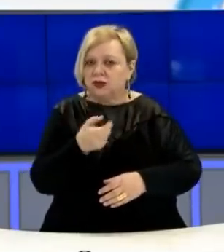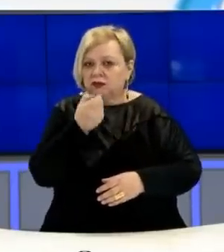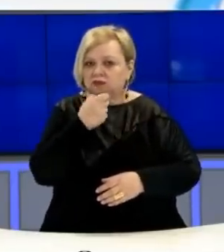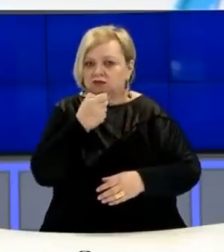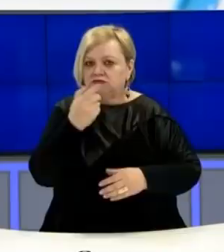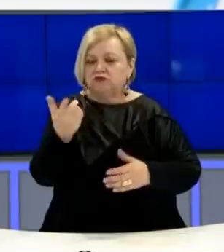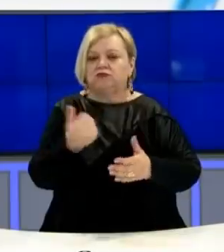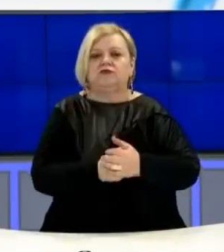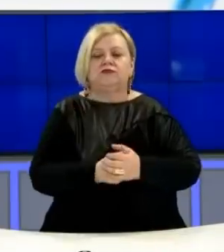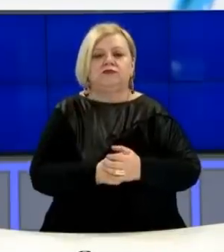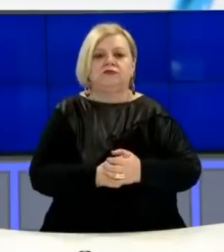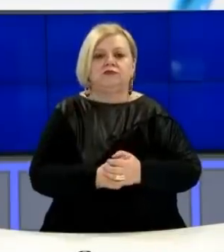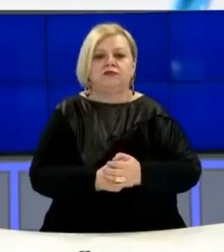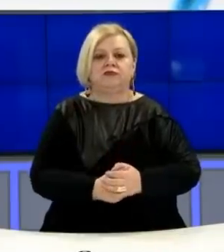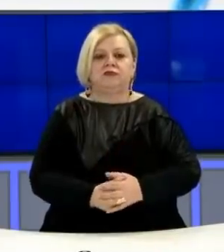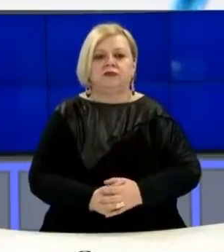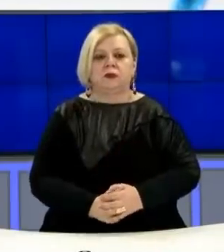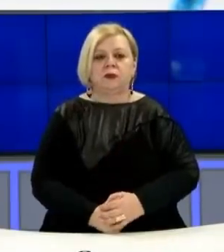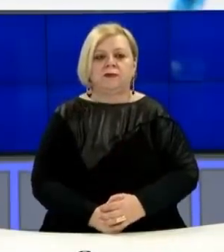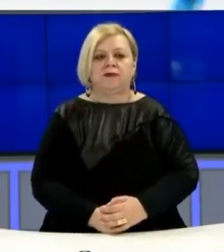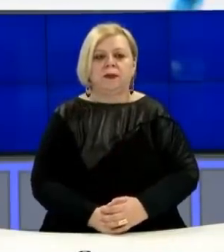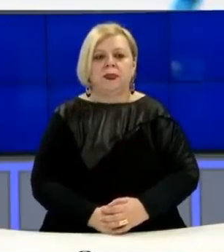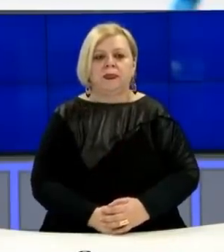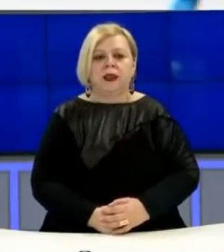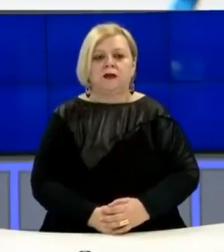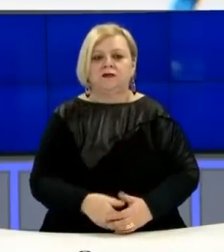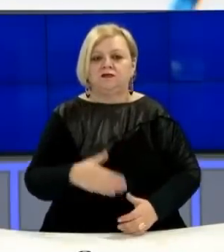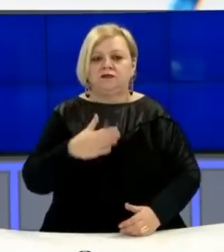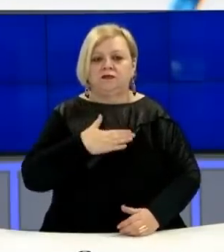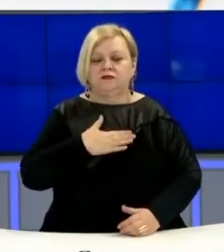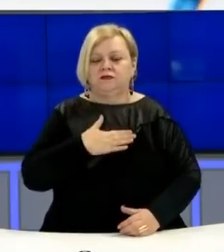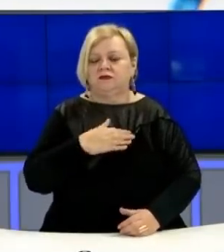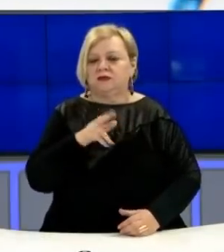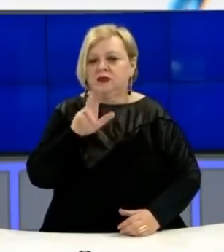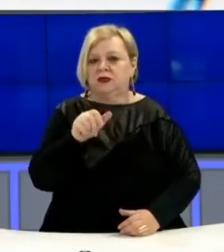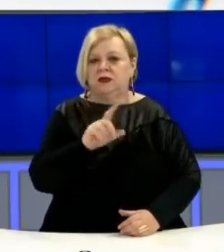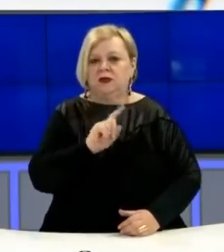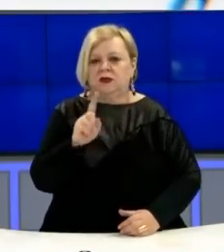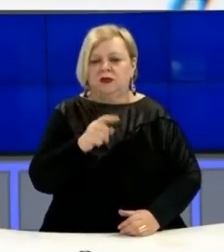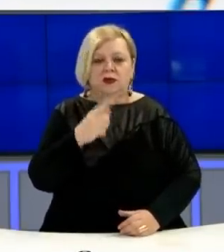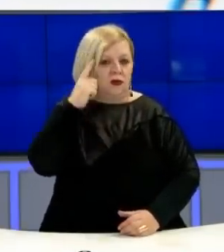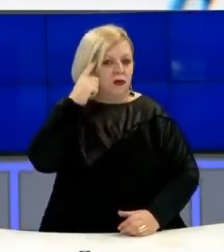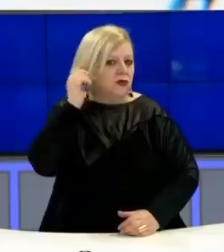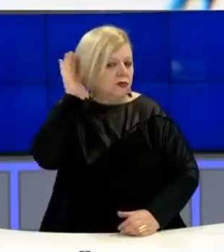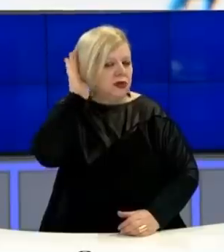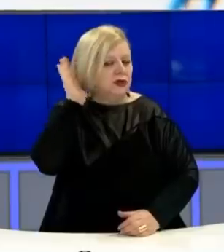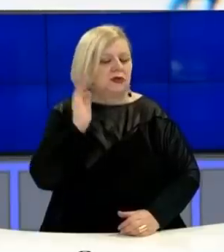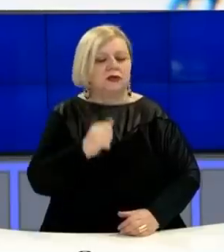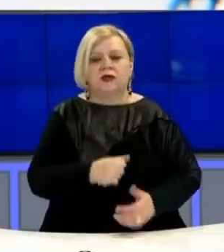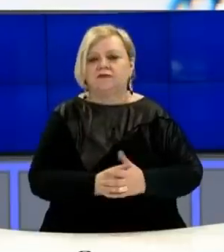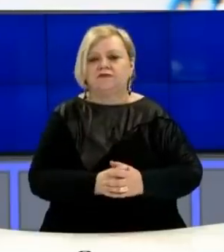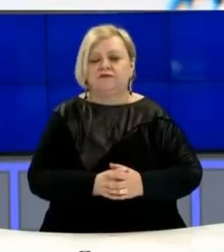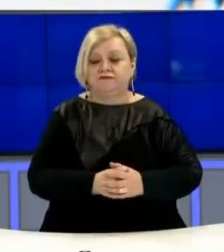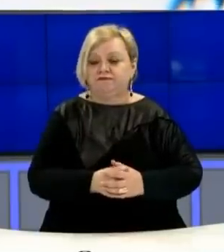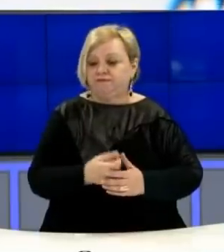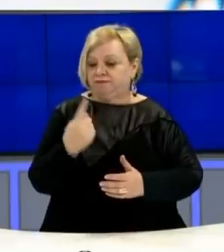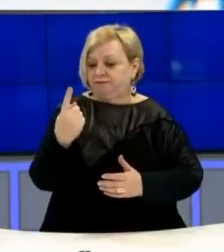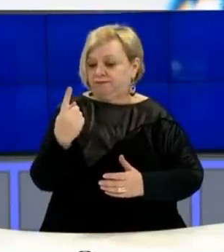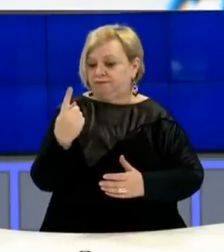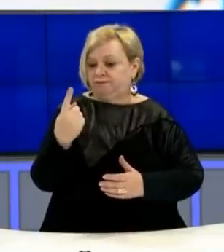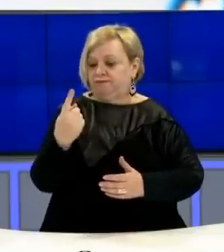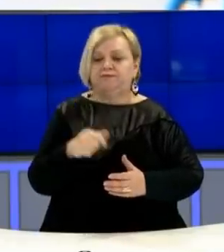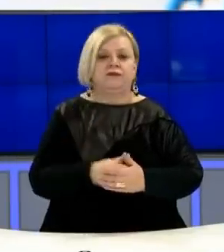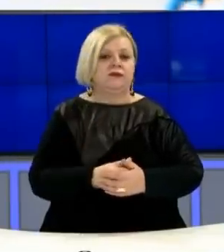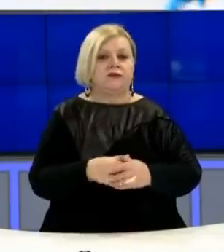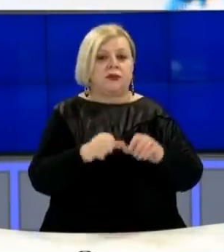dinitet shumë për pensionistët. Në nuk mujë ma me pasë kryeministra ku njënë e mërë në thu dhe